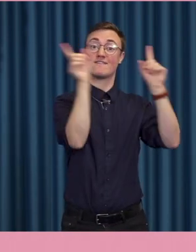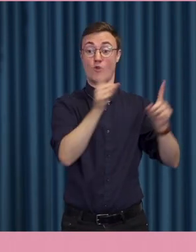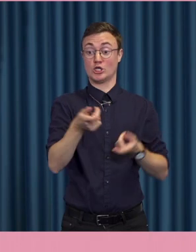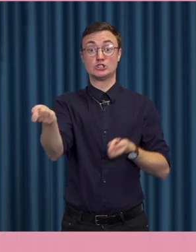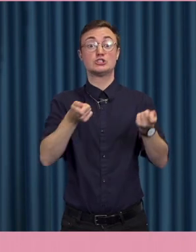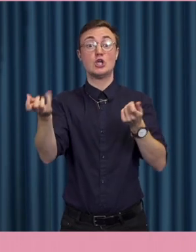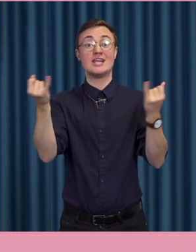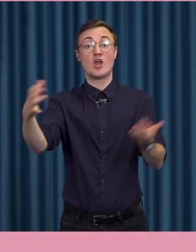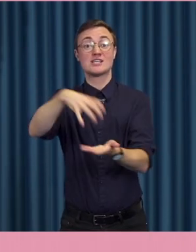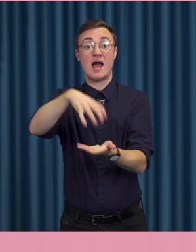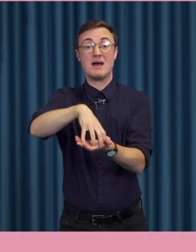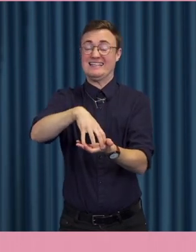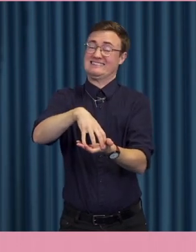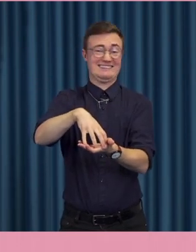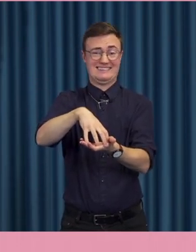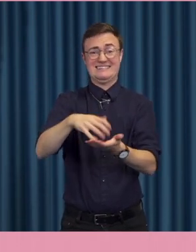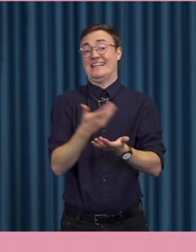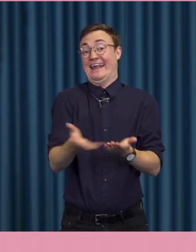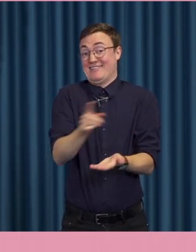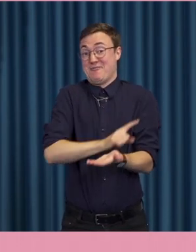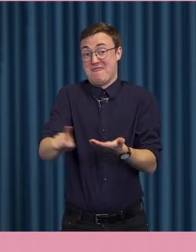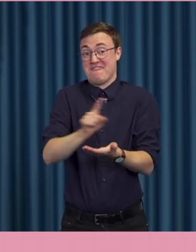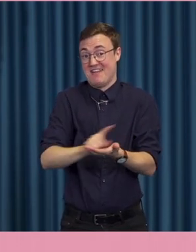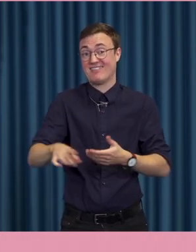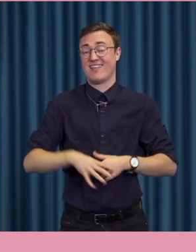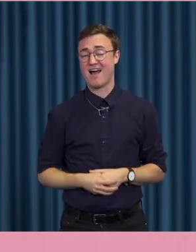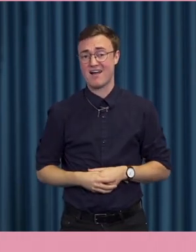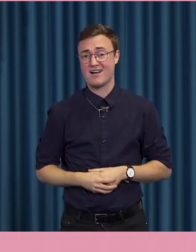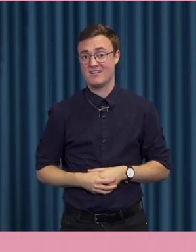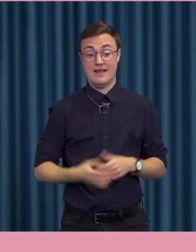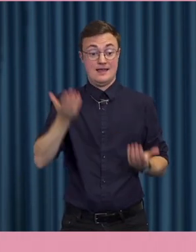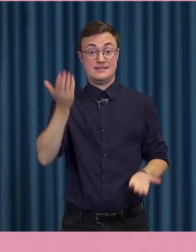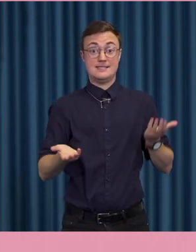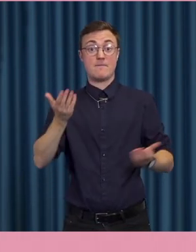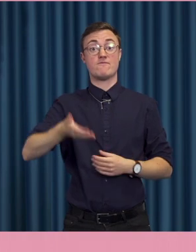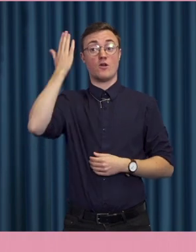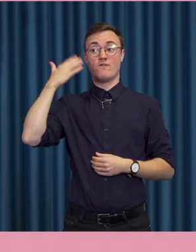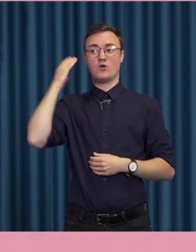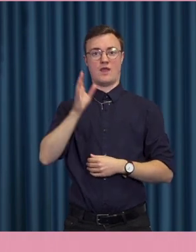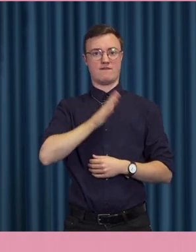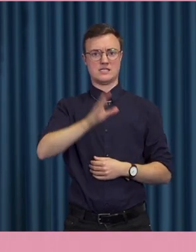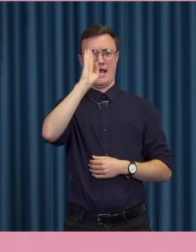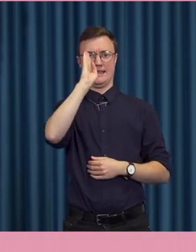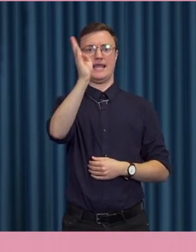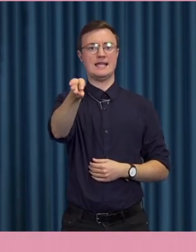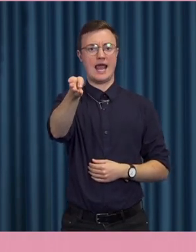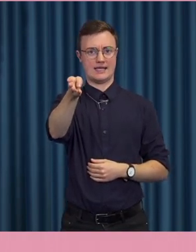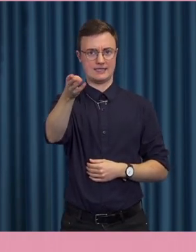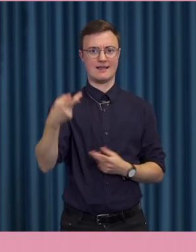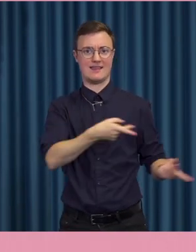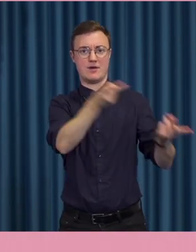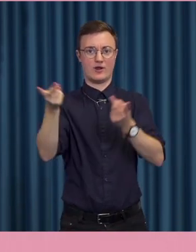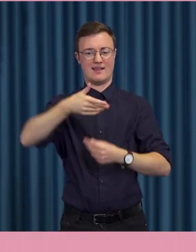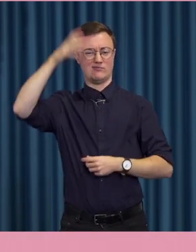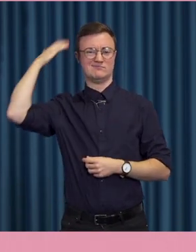hög utsträckning. I alla fall inte särskilt ofta. Till skillnad då ifrån den direkta demokratin som utövades i antikens